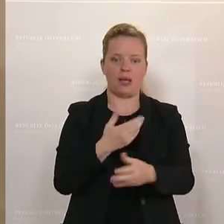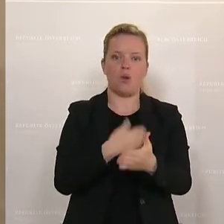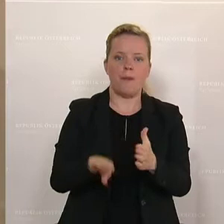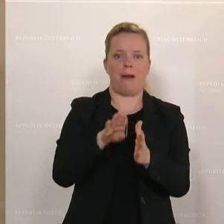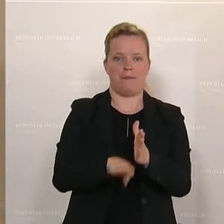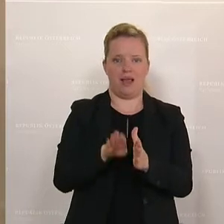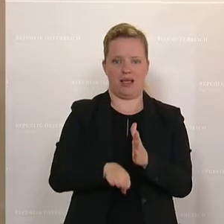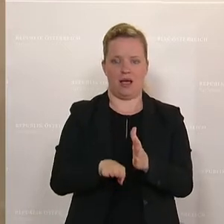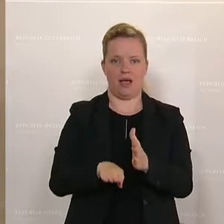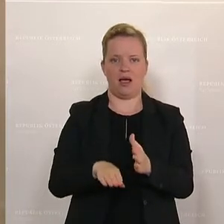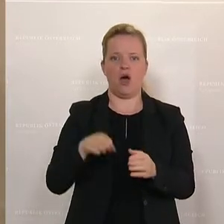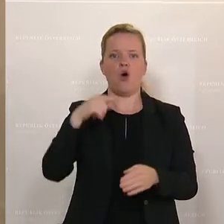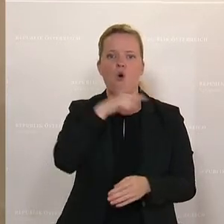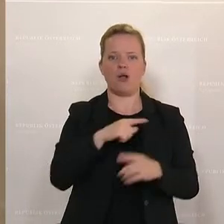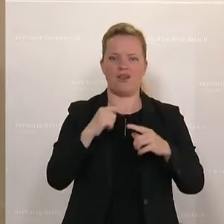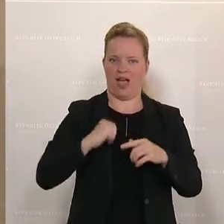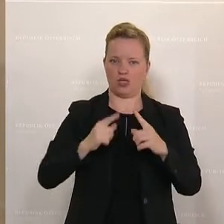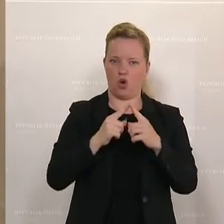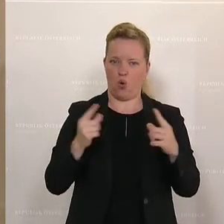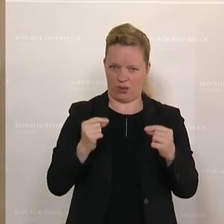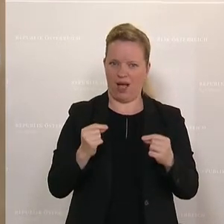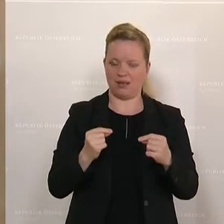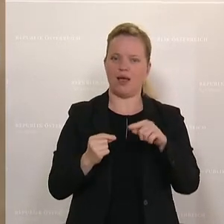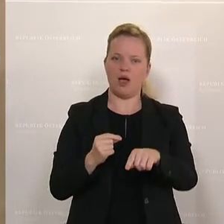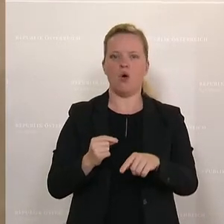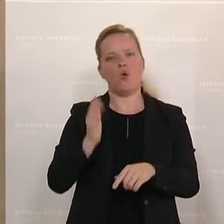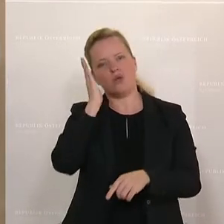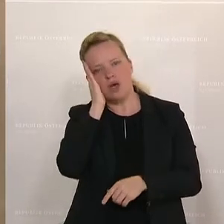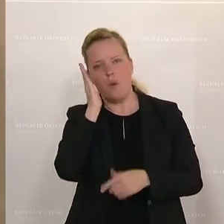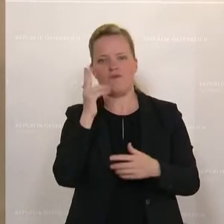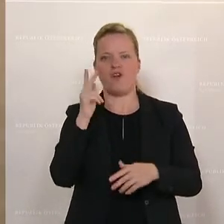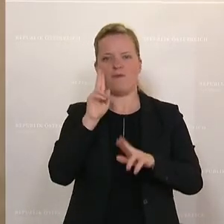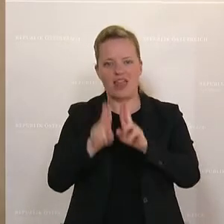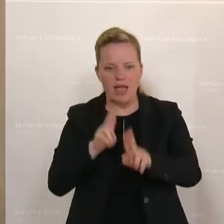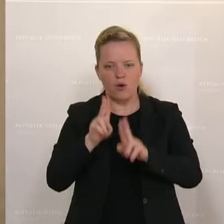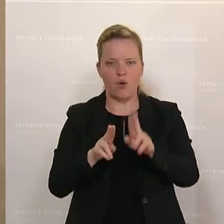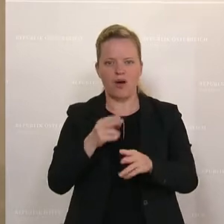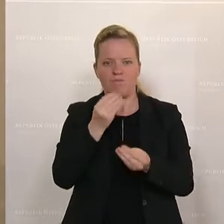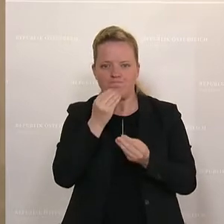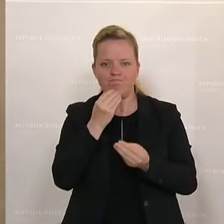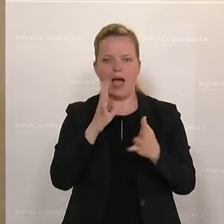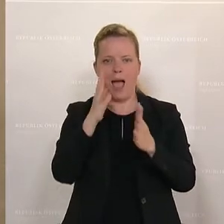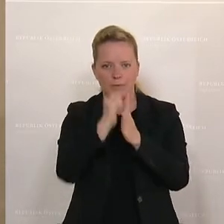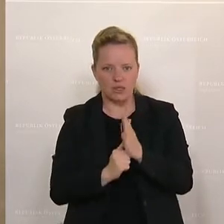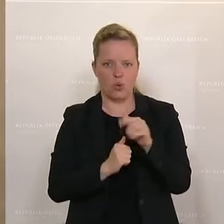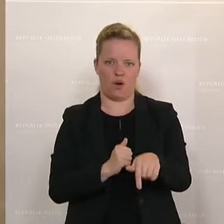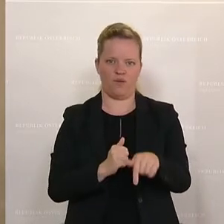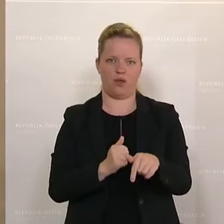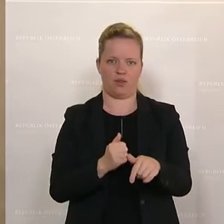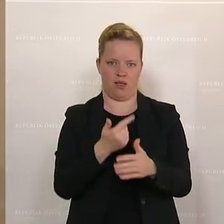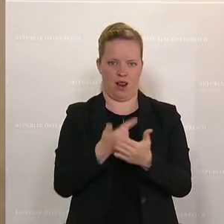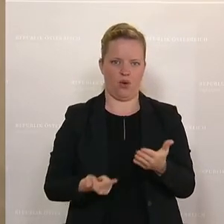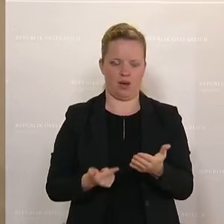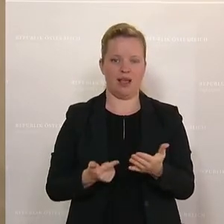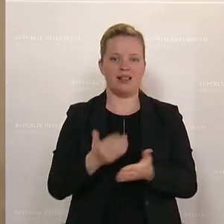Unterkunft, wo Verpflegung abgezockt werden darf vom Einkommen. Eine Rot-Weiß-Rot-Karte, wo Teilzeit möglich